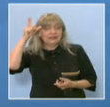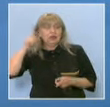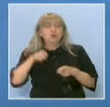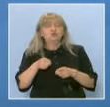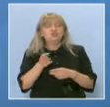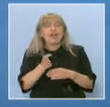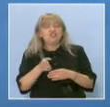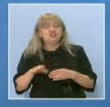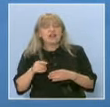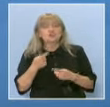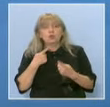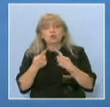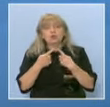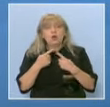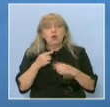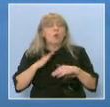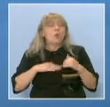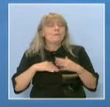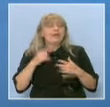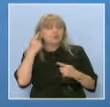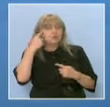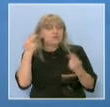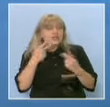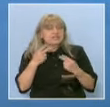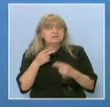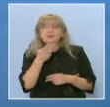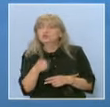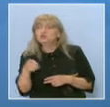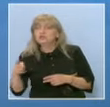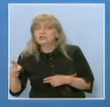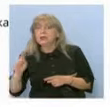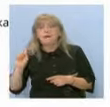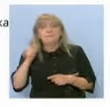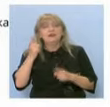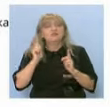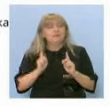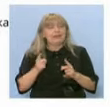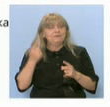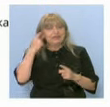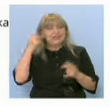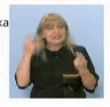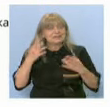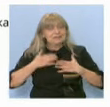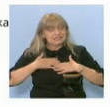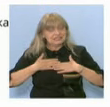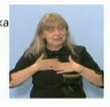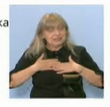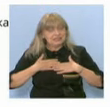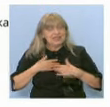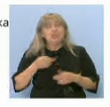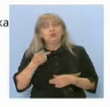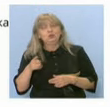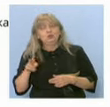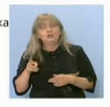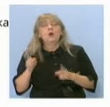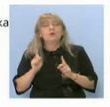комуникацията. Умението да разбираме другите, но първо трябва да разбираме себе си. И когато можем да разбираме другите, ние можем да